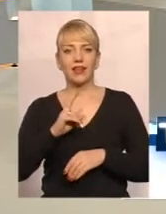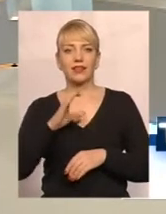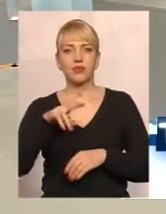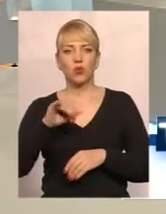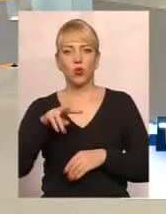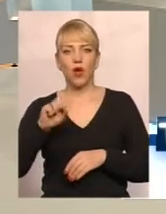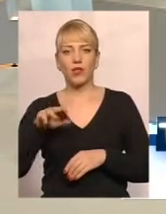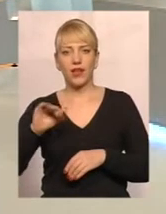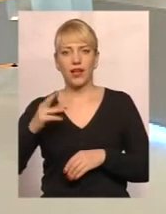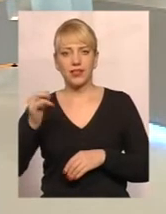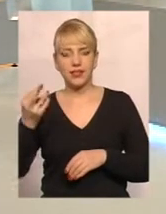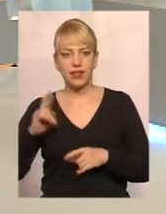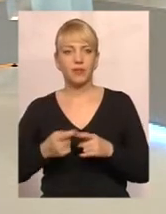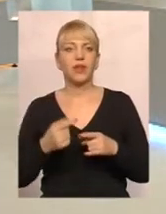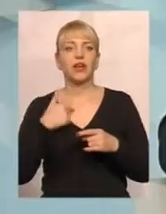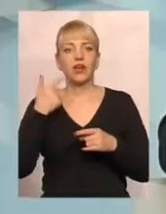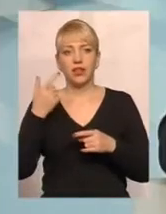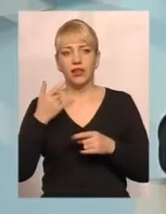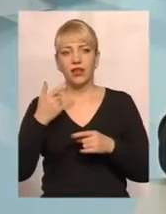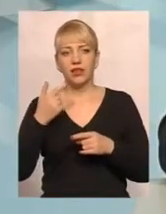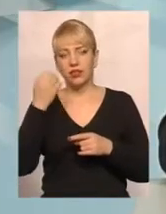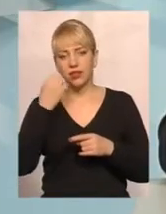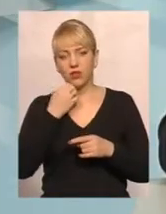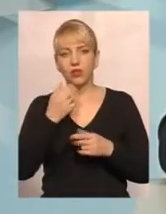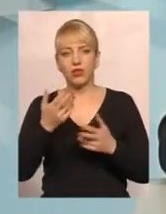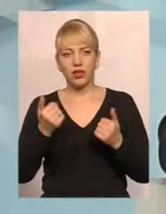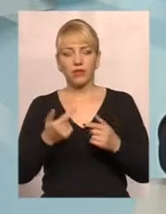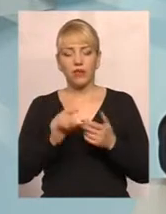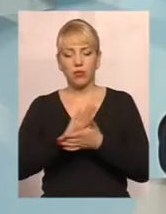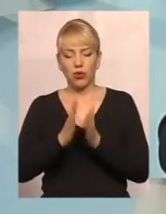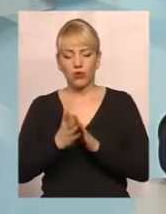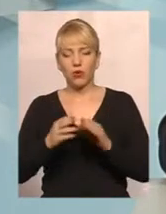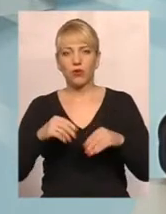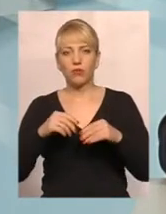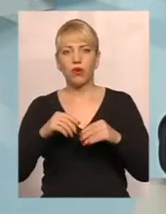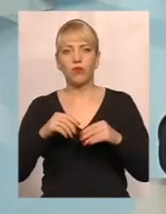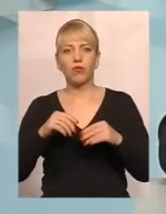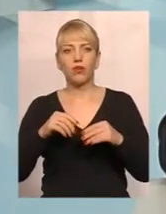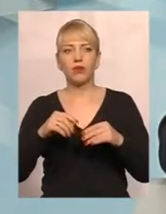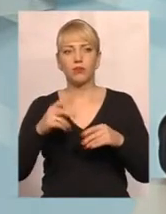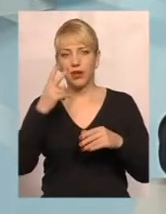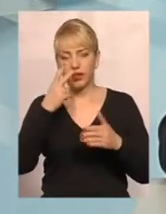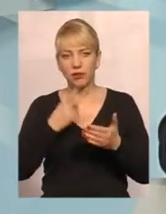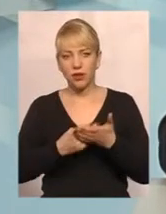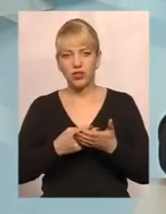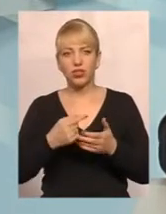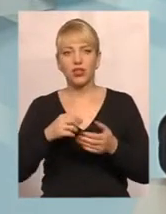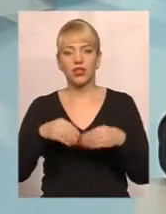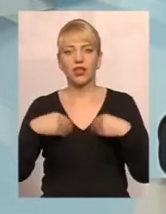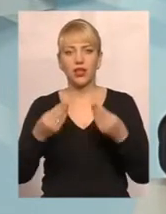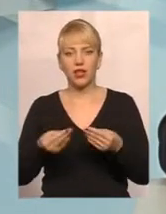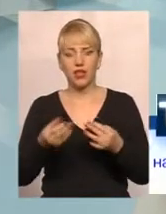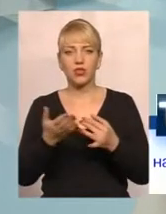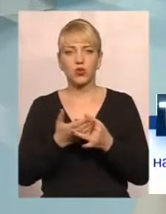Дякую за запитання. Порядком положенням про надання населення житлових субсидій передбачено надання